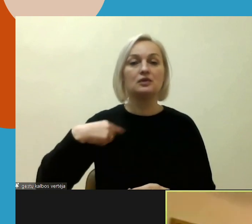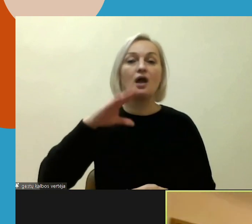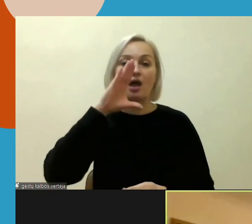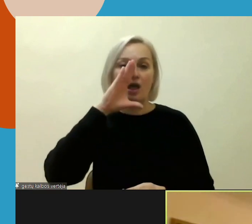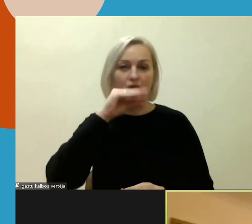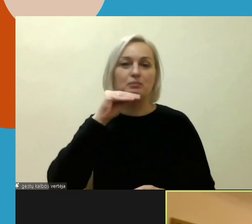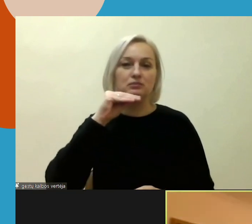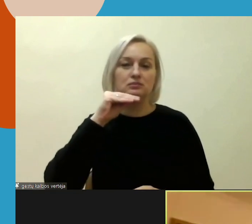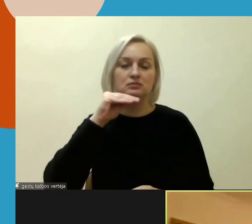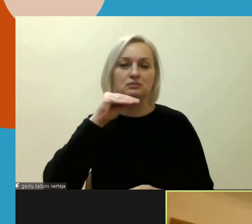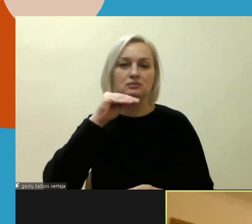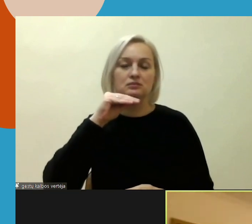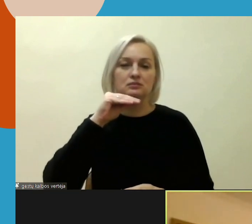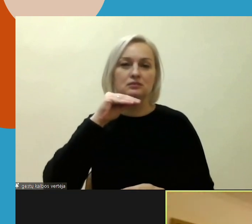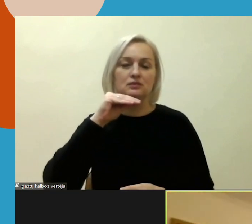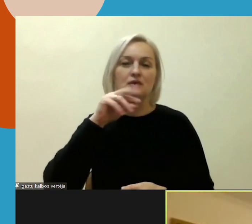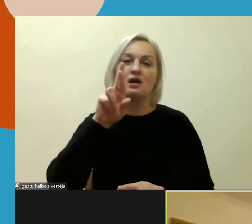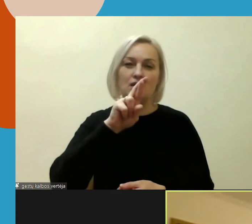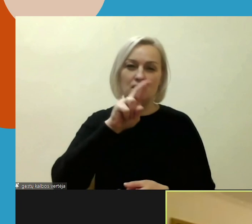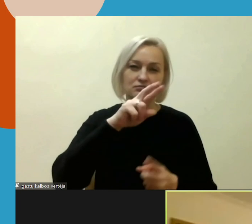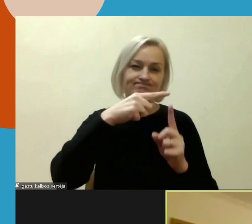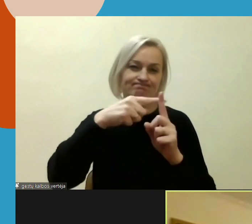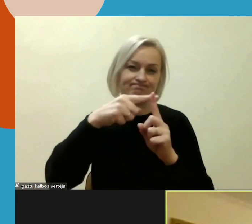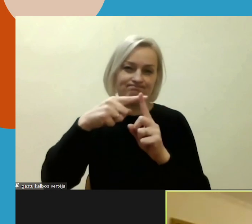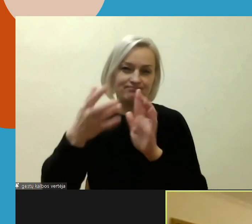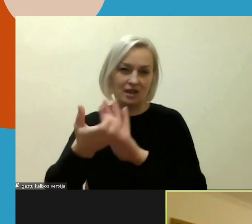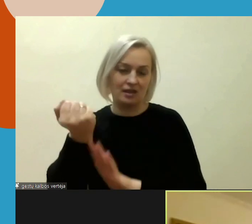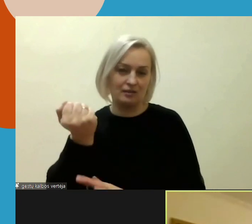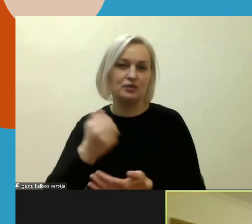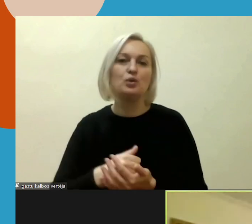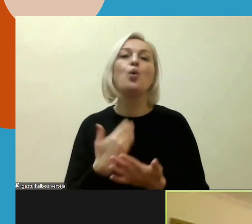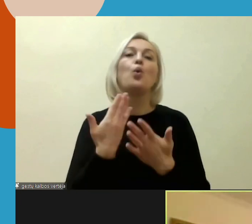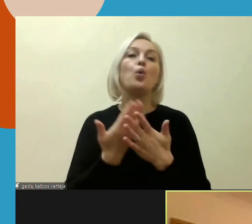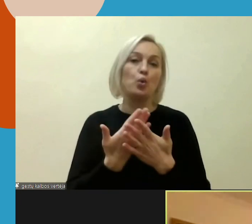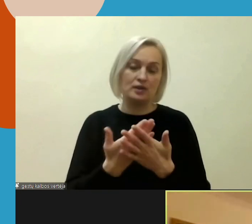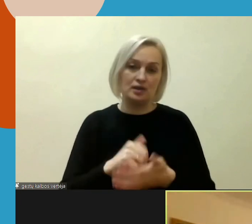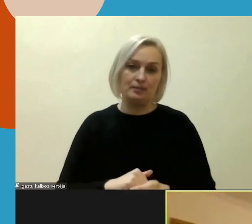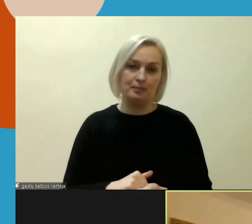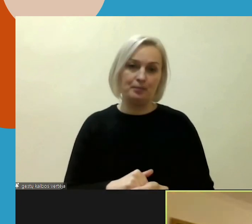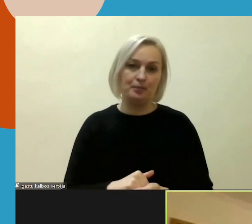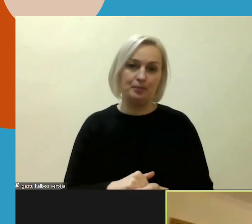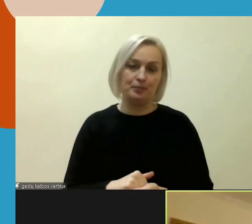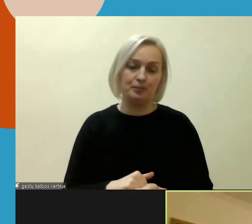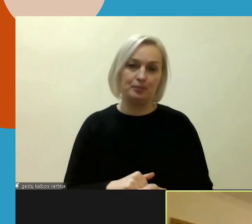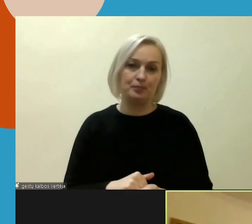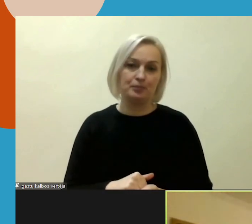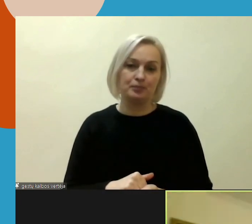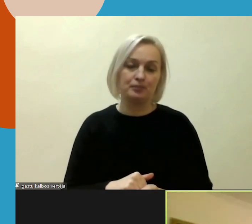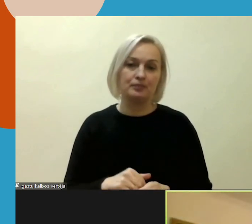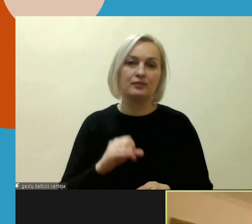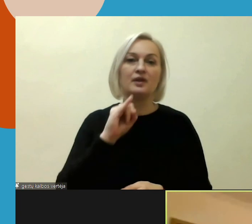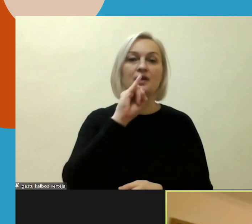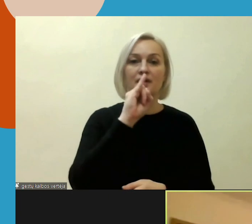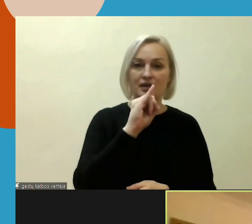pasiekti gerų rezultatų. Vien todėl, kad mes turime tą IM reporting